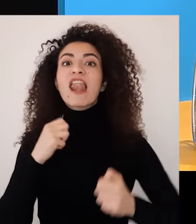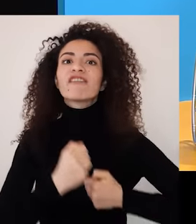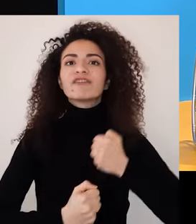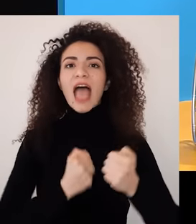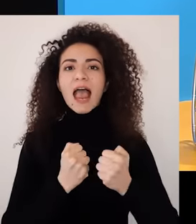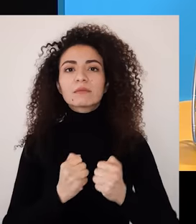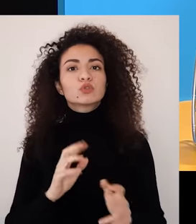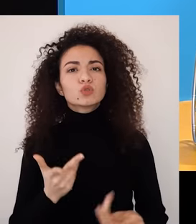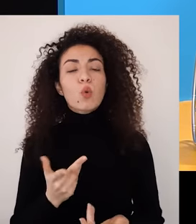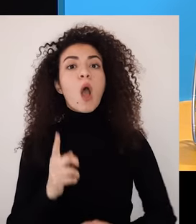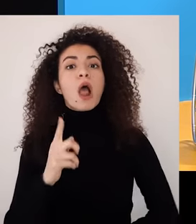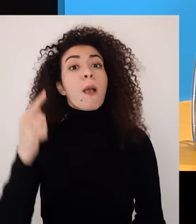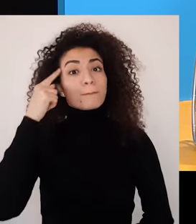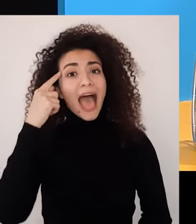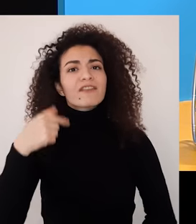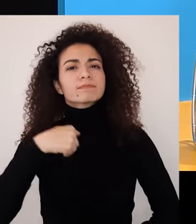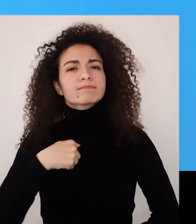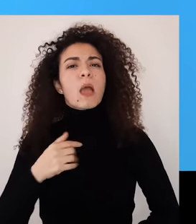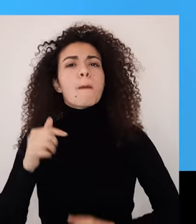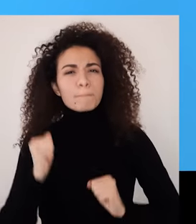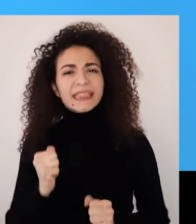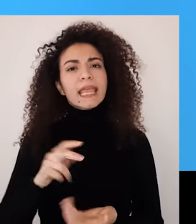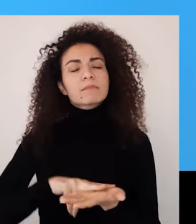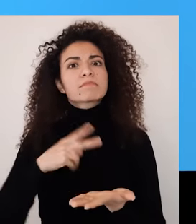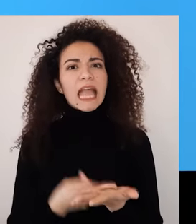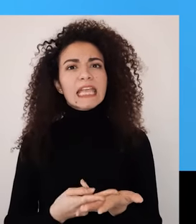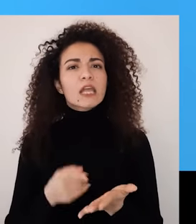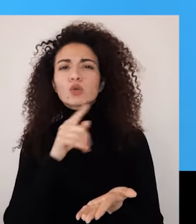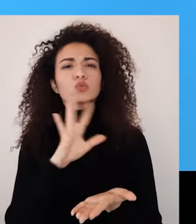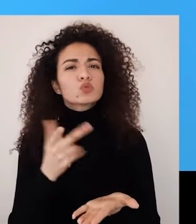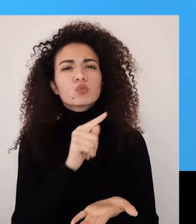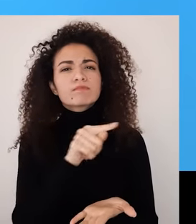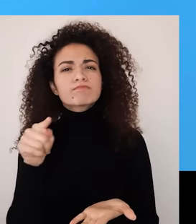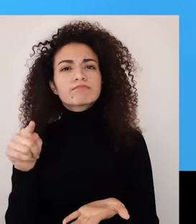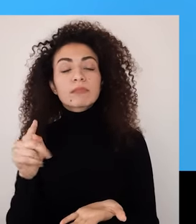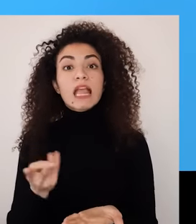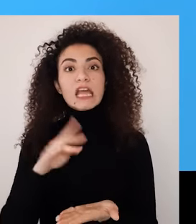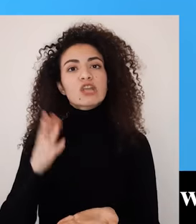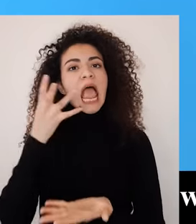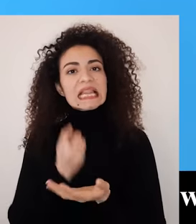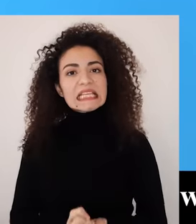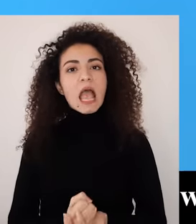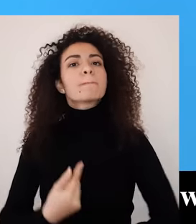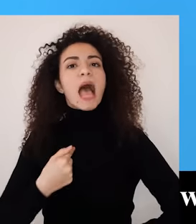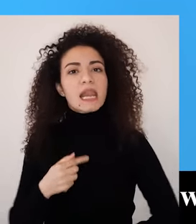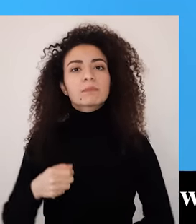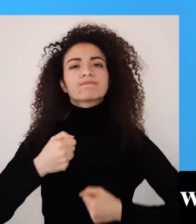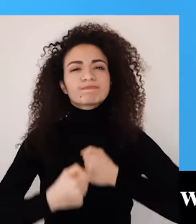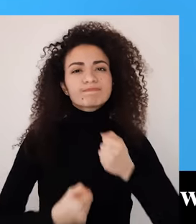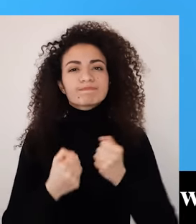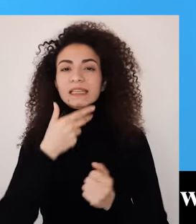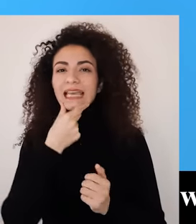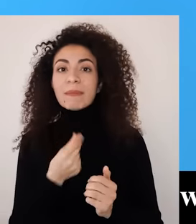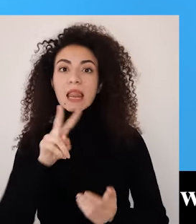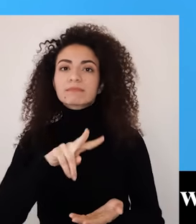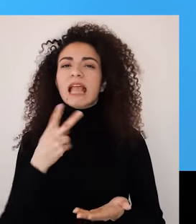حكينا عنها والأمل الفاعل أي الوعي لرغبتنا العميقة بتحقيق أمر معين مع الالتزام بالعمل